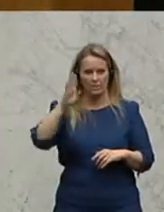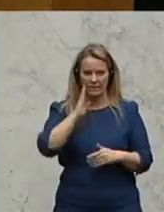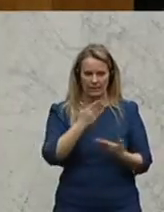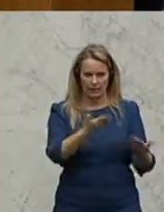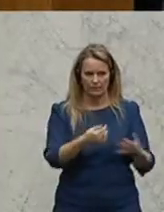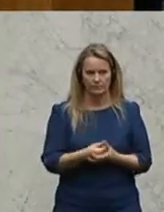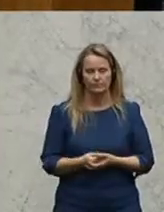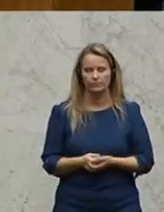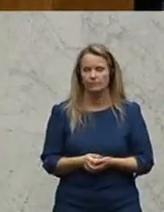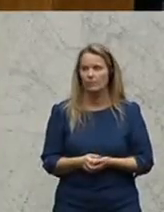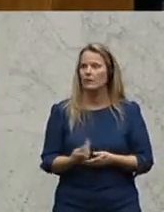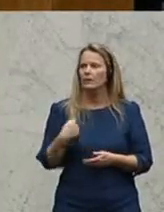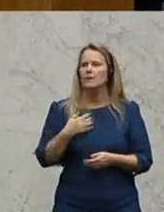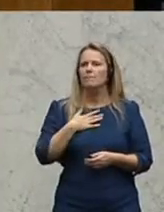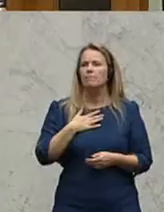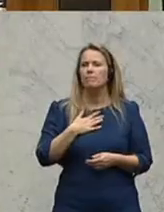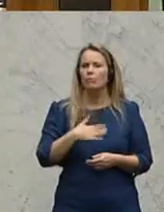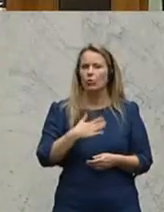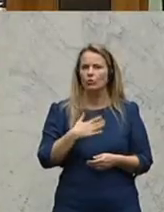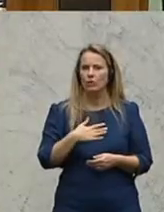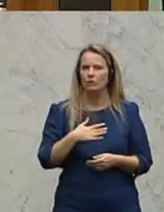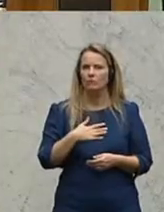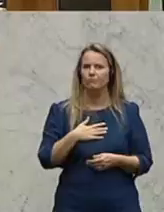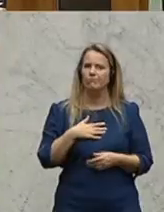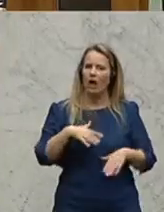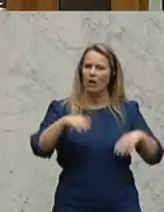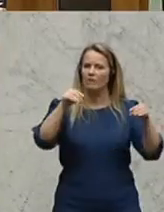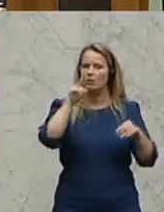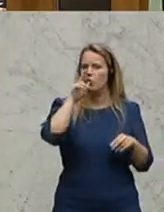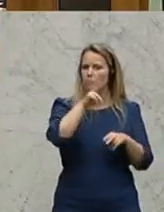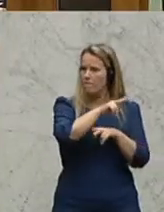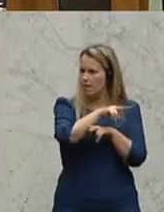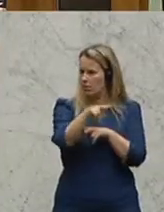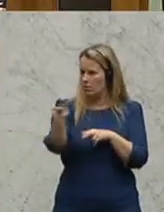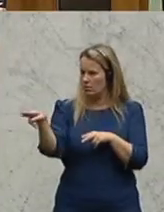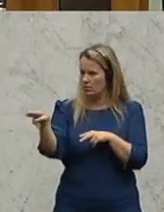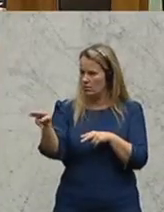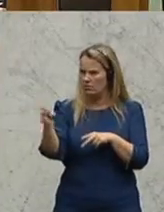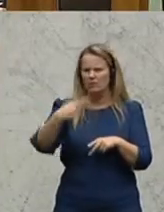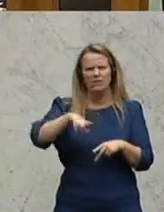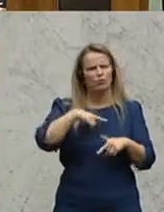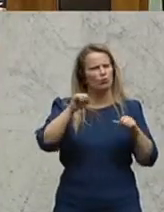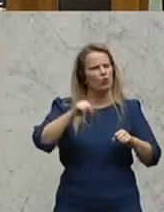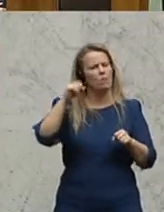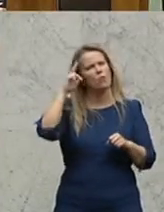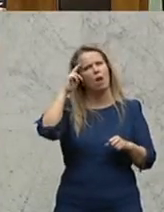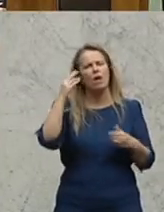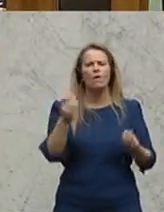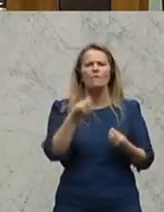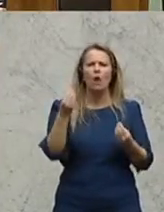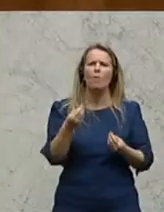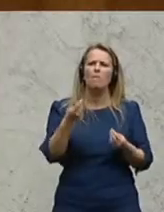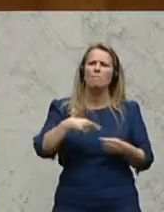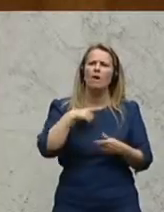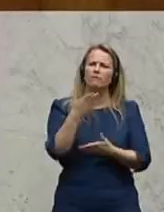Ich möchte mit einem Überblick beginnen, weil wir uns immer fragen, warum wir so zurückfallen, warum